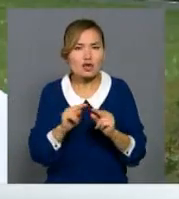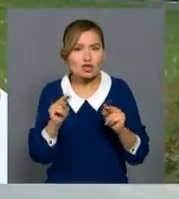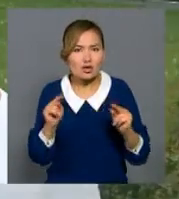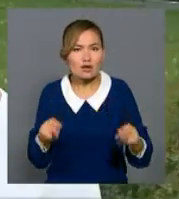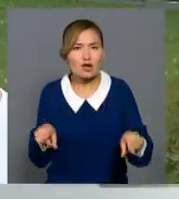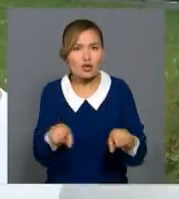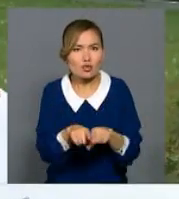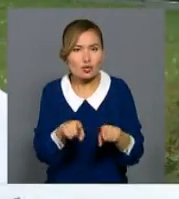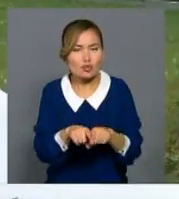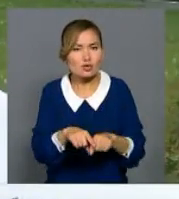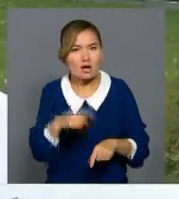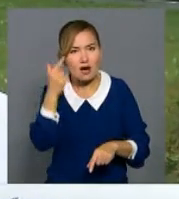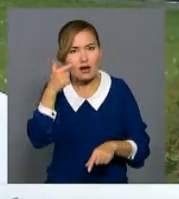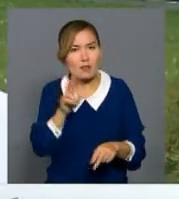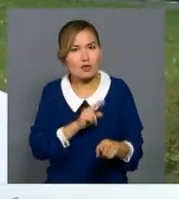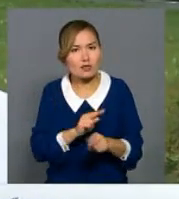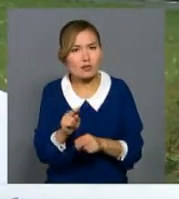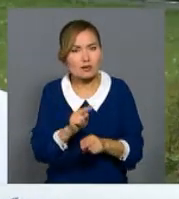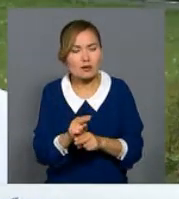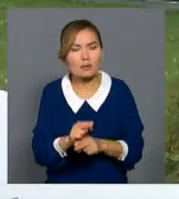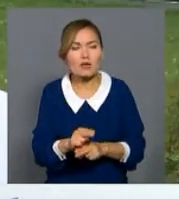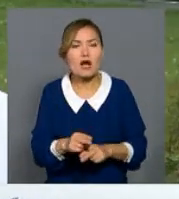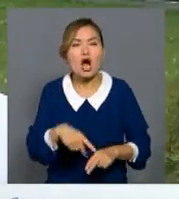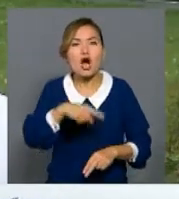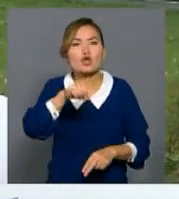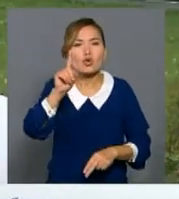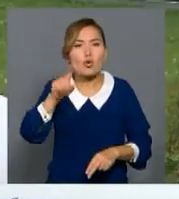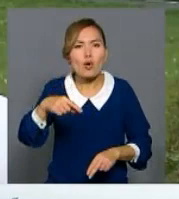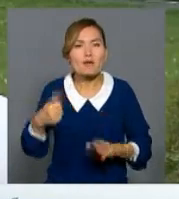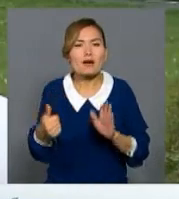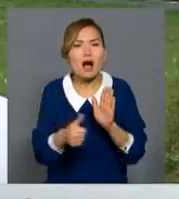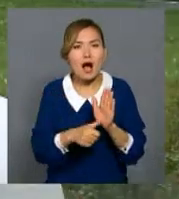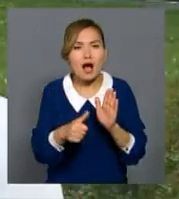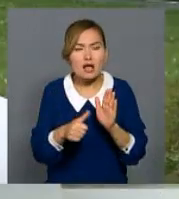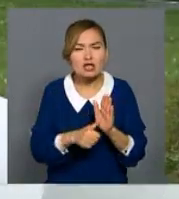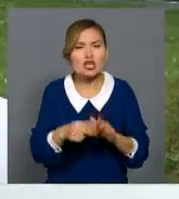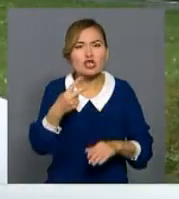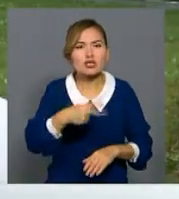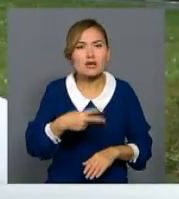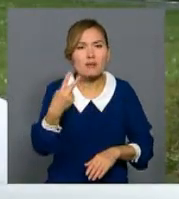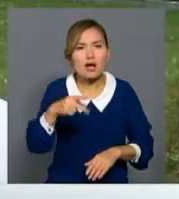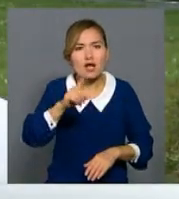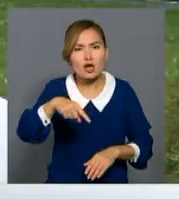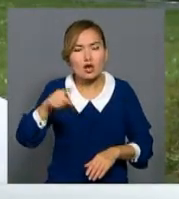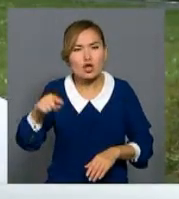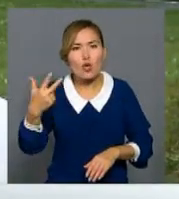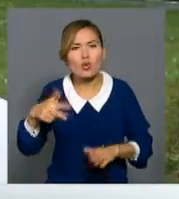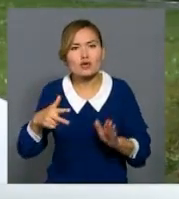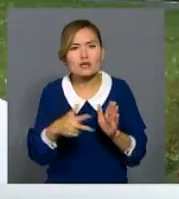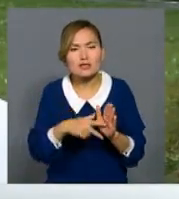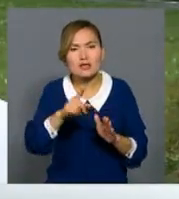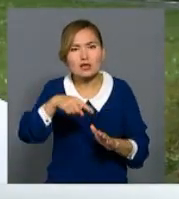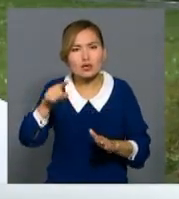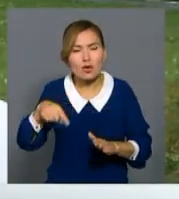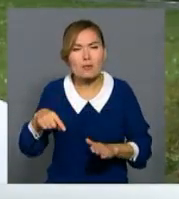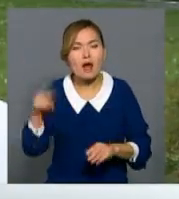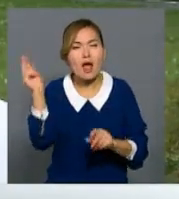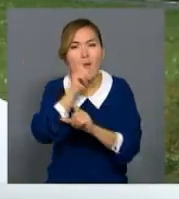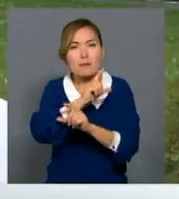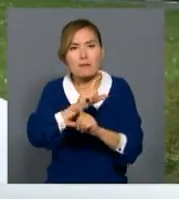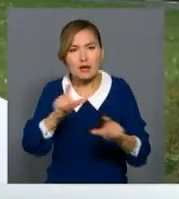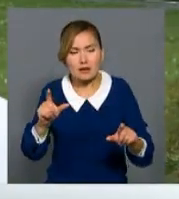шақарыматындағы гимназия, 6-ші гимназия, 22-ші мектеп литсей, 38-ші мектеп литсей, тағы да басқа